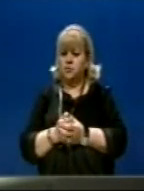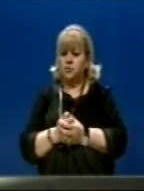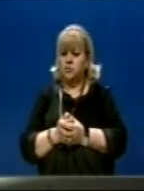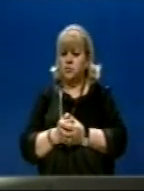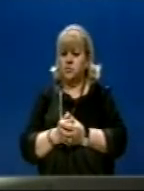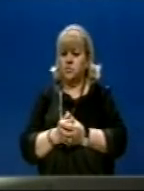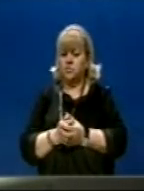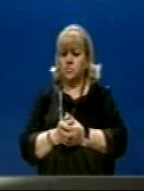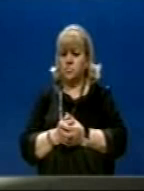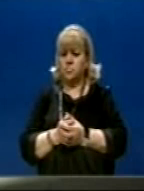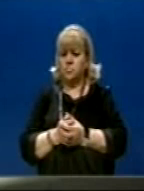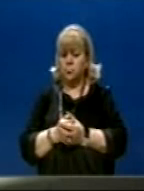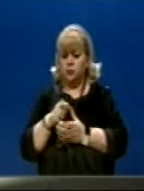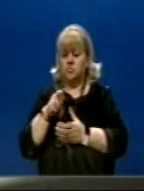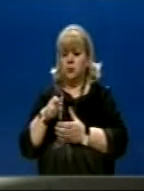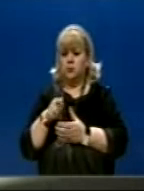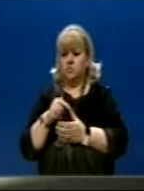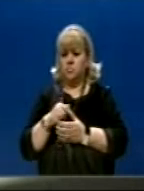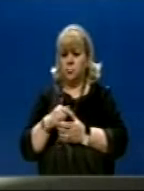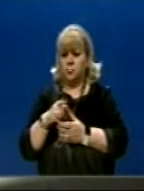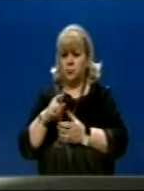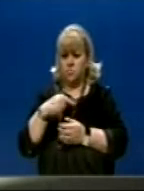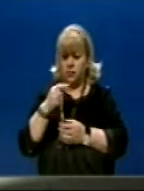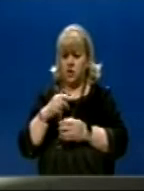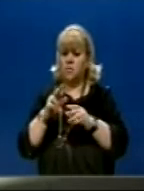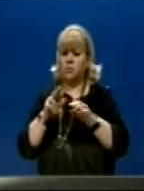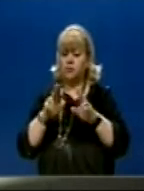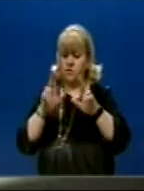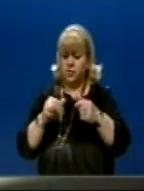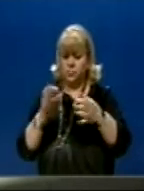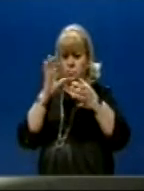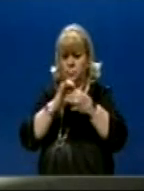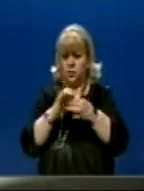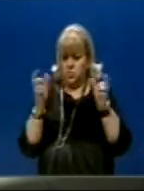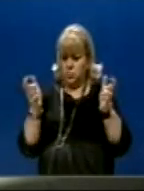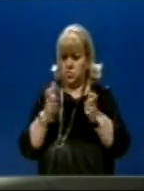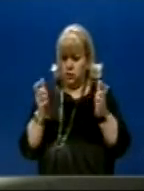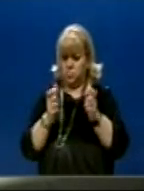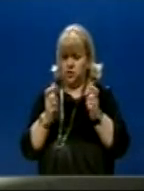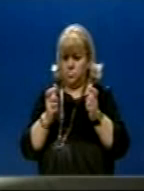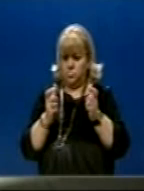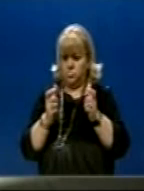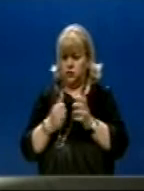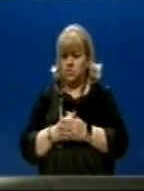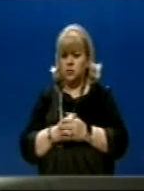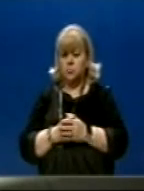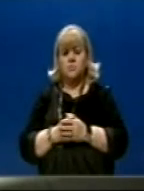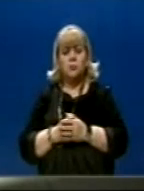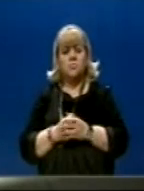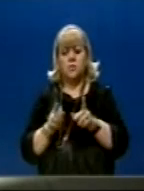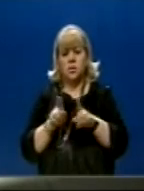Dhe është kjo ajo mundësie cila i bën ata pjesë të shoshnis Pra i bën pjesë si